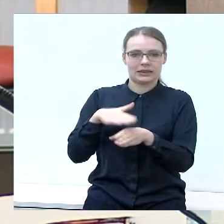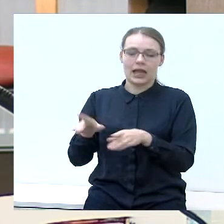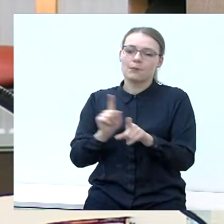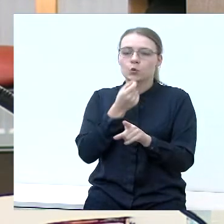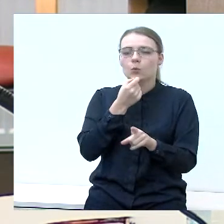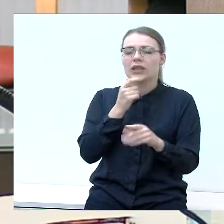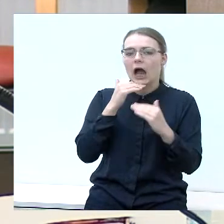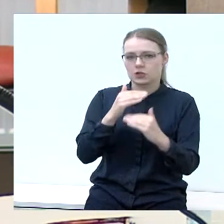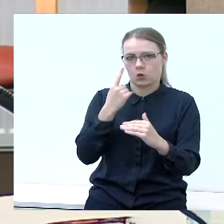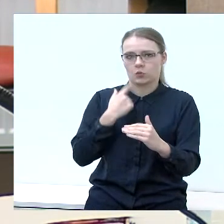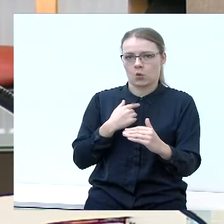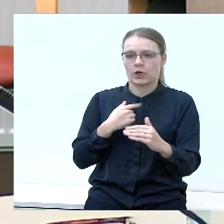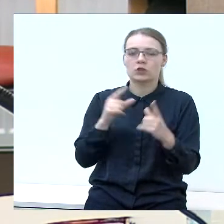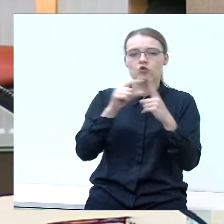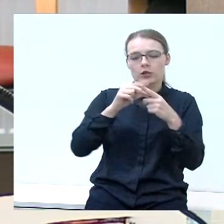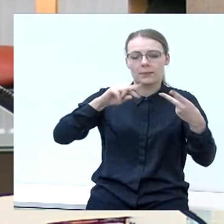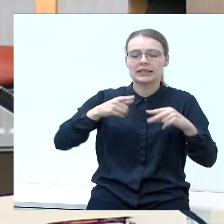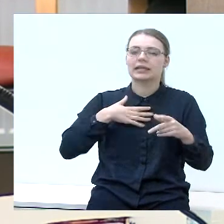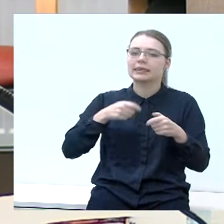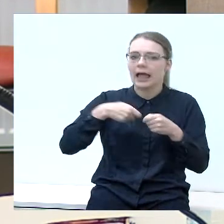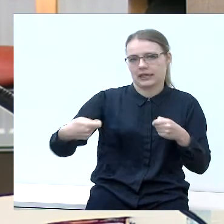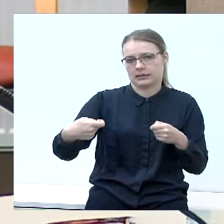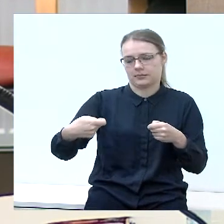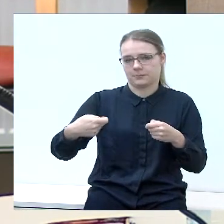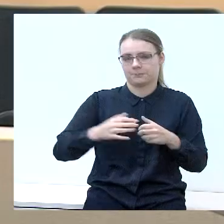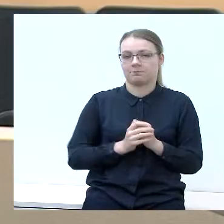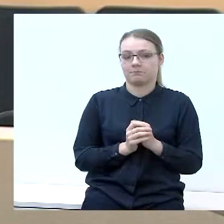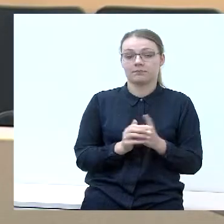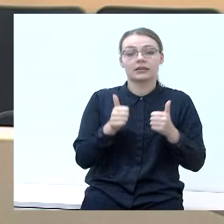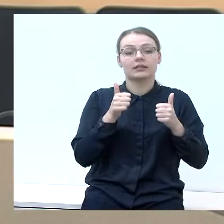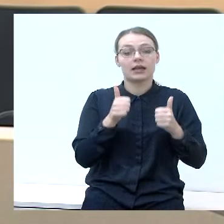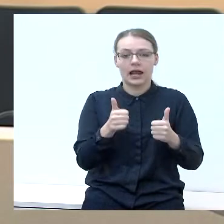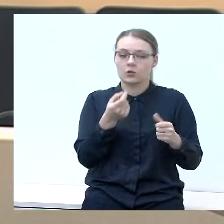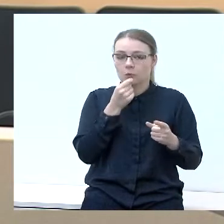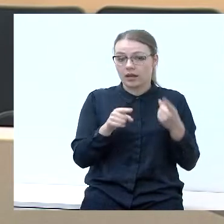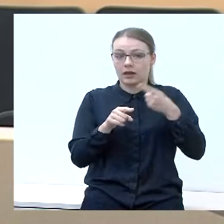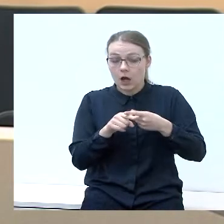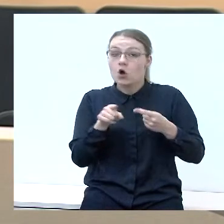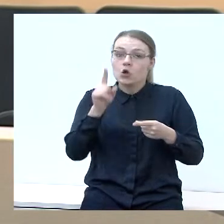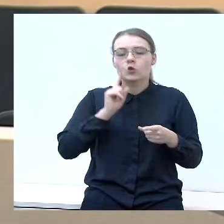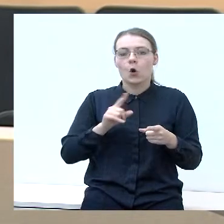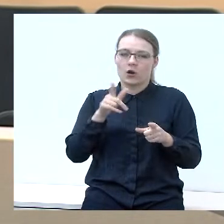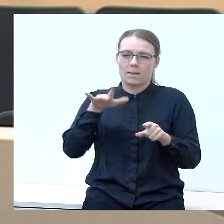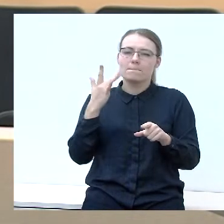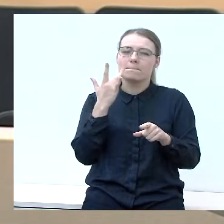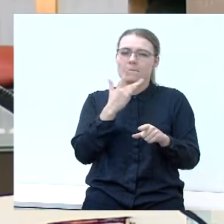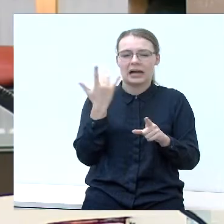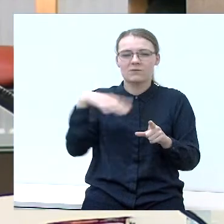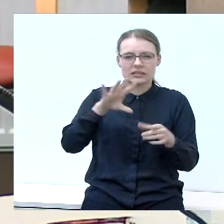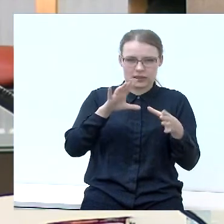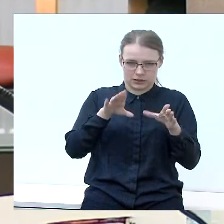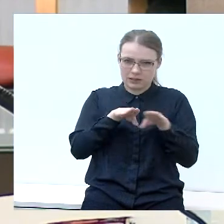būtum norėtum išgirsti, mes tęsiam darbus. Tada aš jums replikuosiu, tik ką jūs sakėt, kad norite visą partiją suvienyti Kalvarijoje.